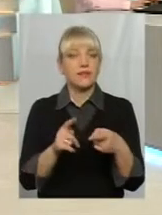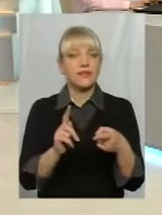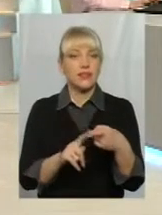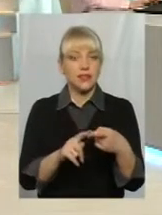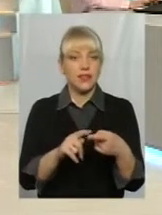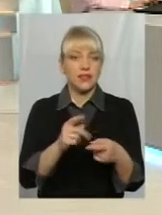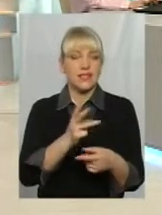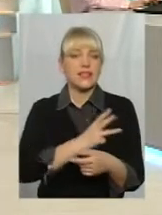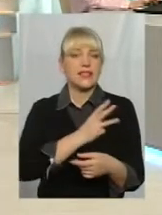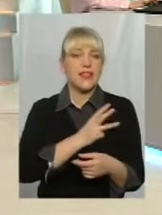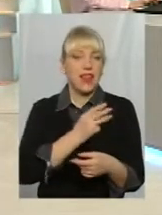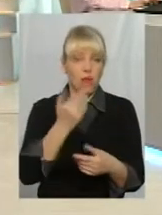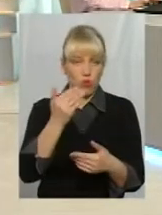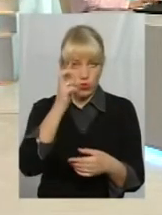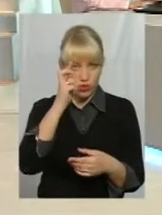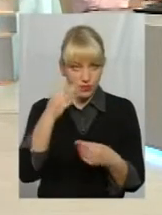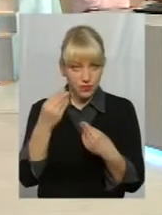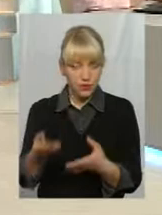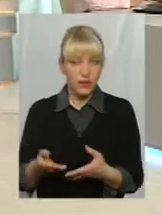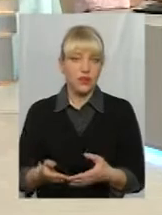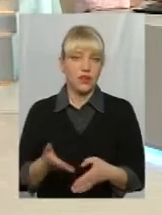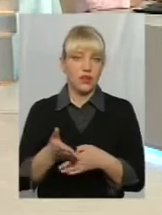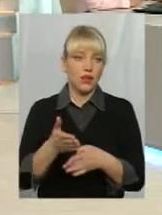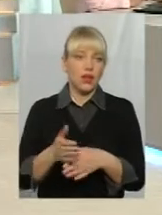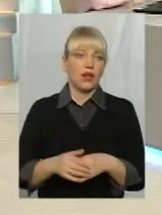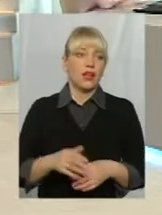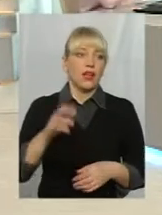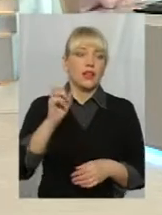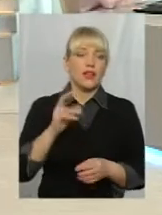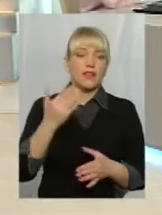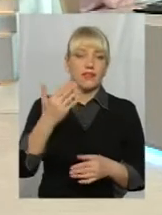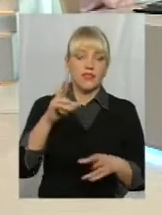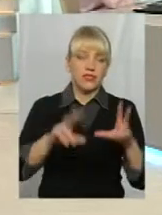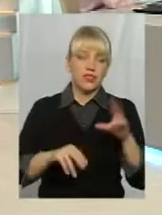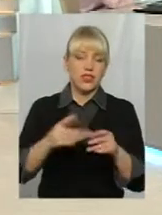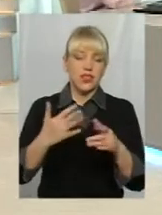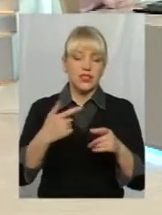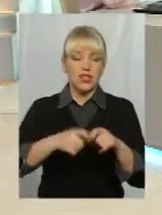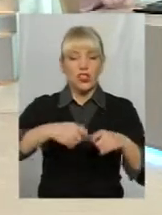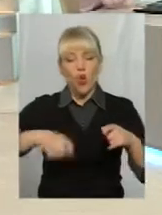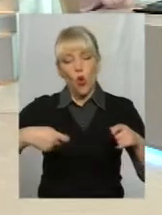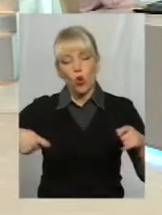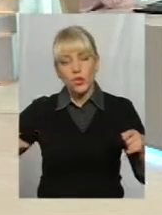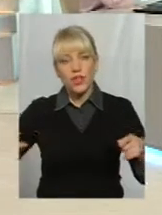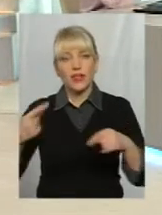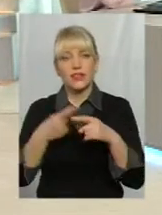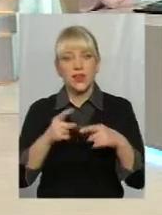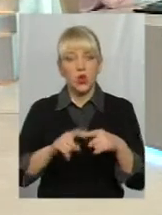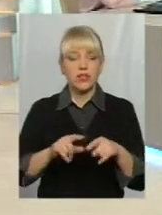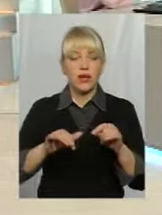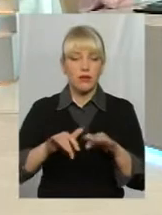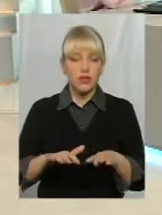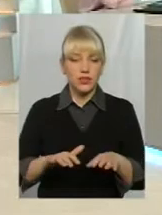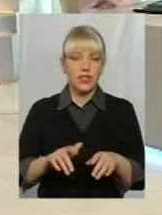цим стимулом скористатись, він ним скористається. А як вважаєте, наскільки розтягнеться оцей процес передачі земель у